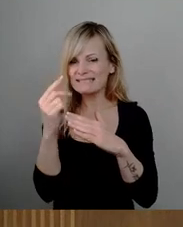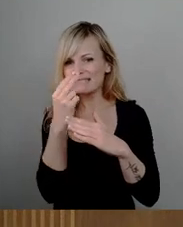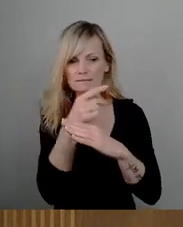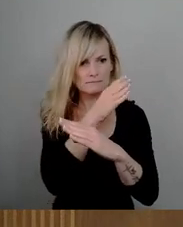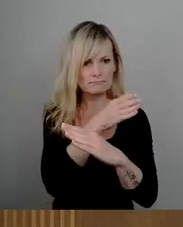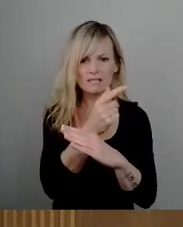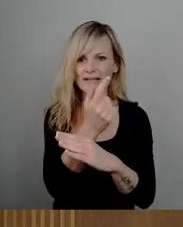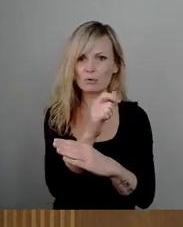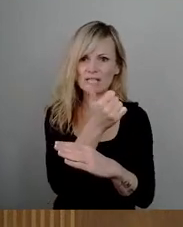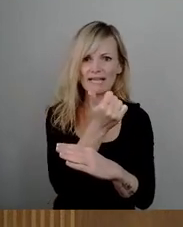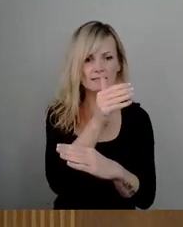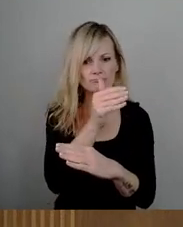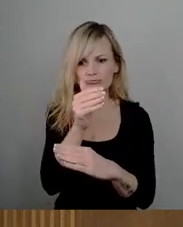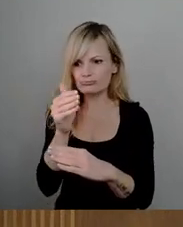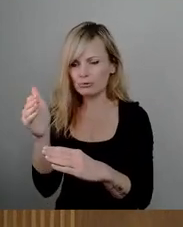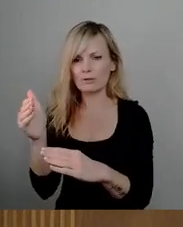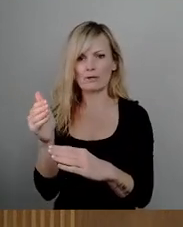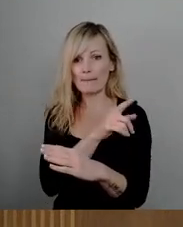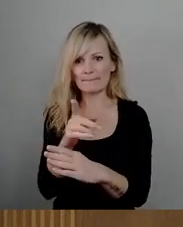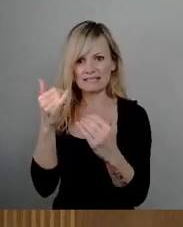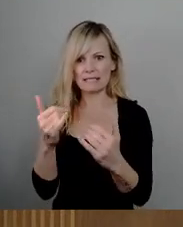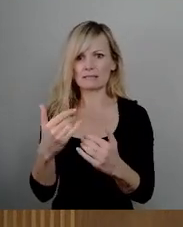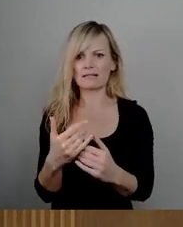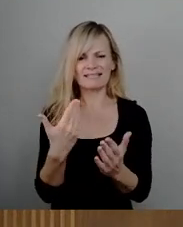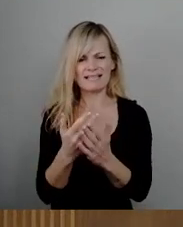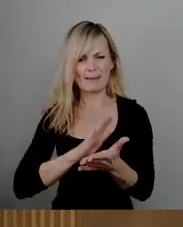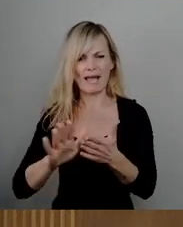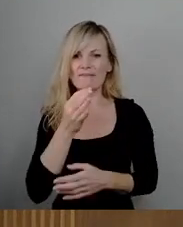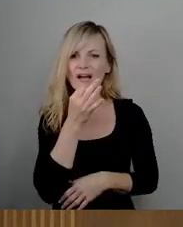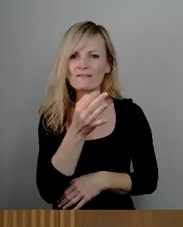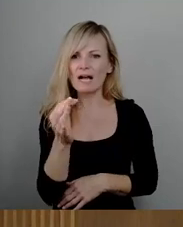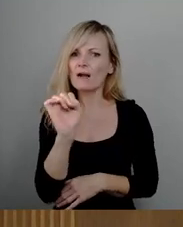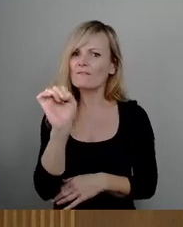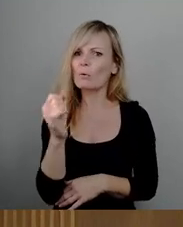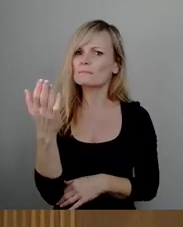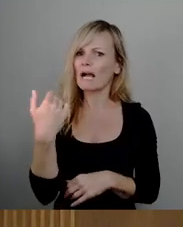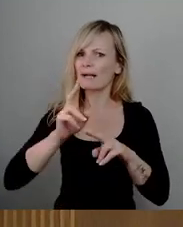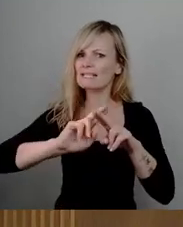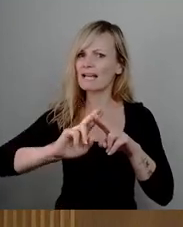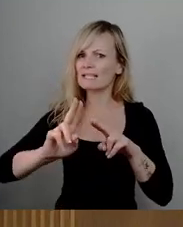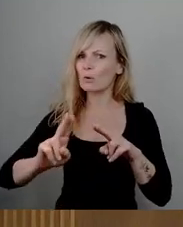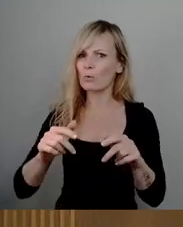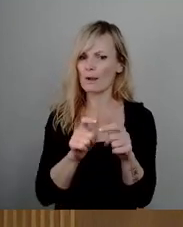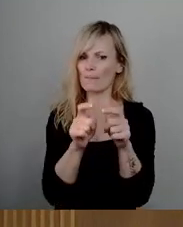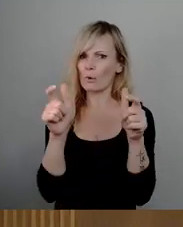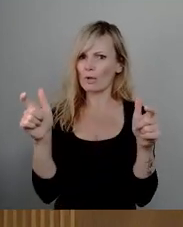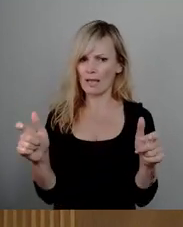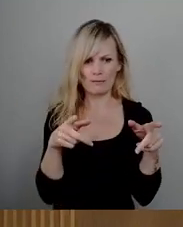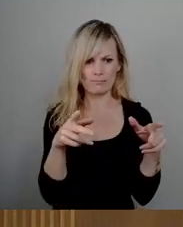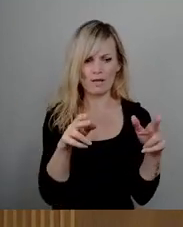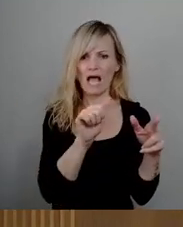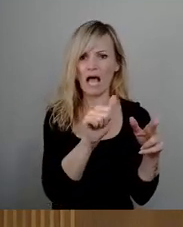die wir vielleicht auch jetzt schon beantworten können, nämlich warum bei der Sanierung der Brückenzüge A und B keine